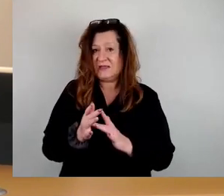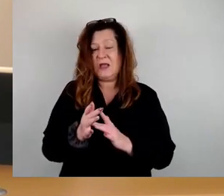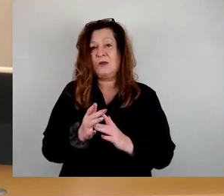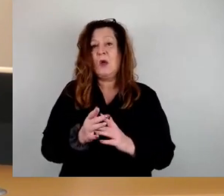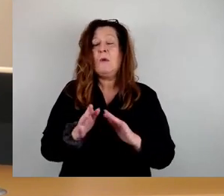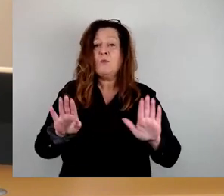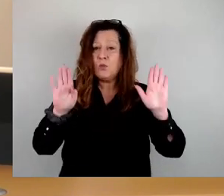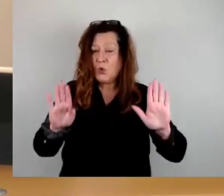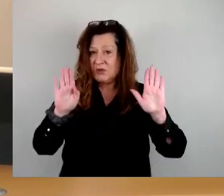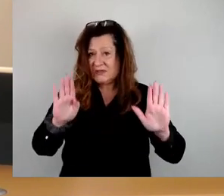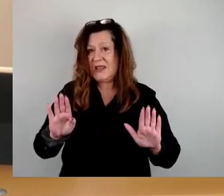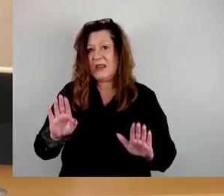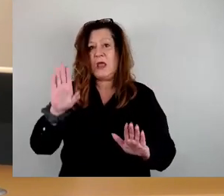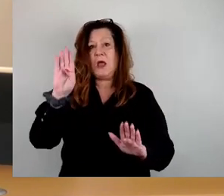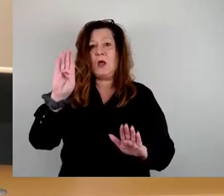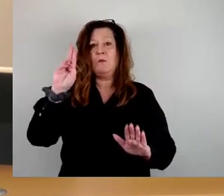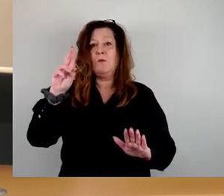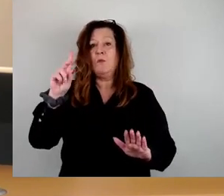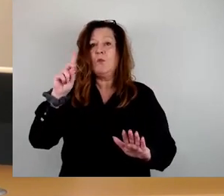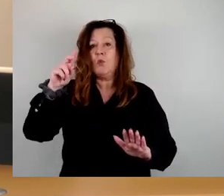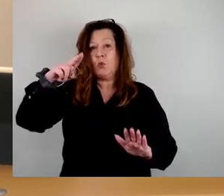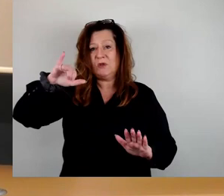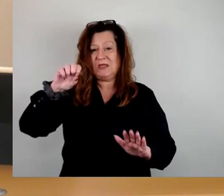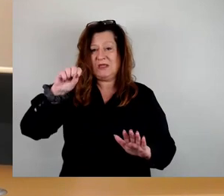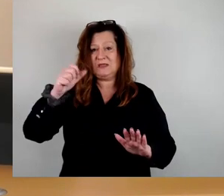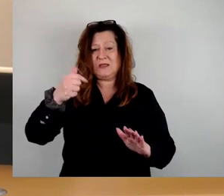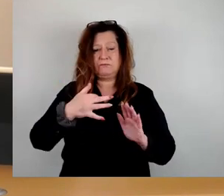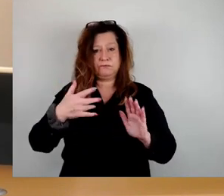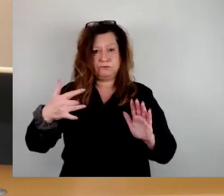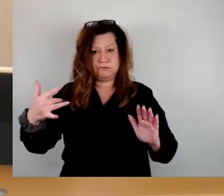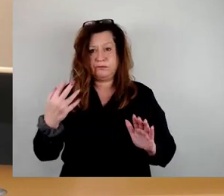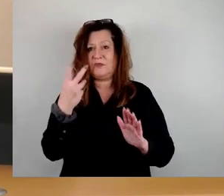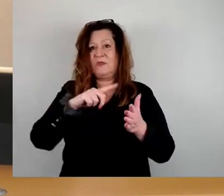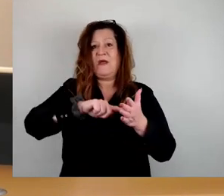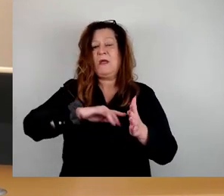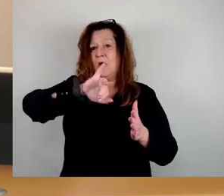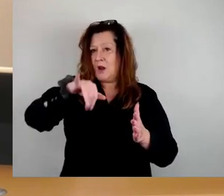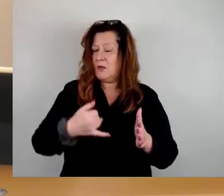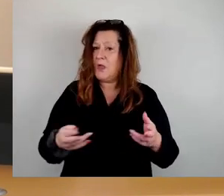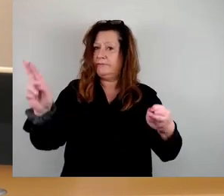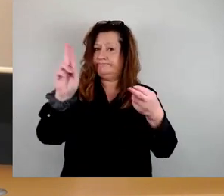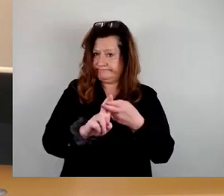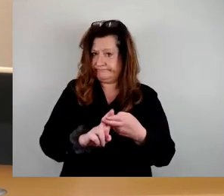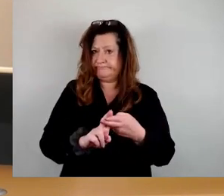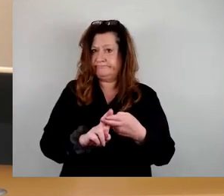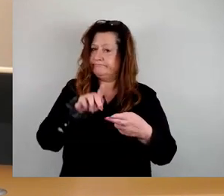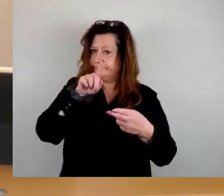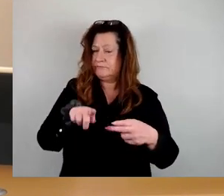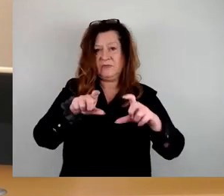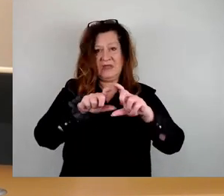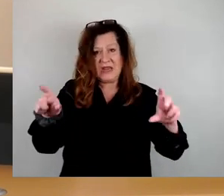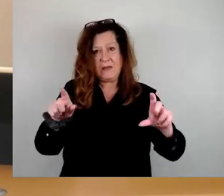und weitere religiöse Gruppen zweimal jährlich, um gemeinsam Themen zu bearbeiten und sich besser kennenzulernen.